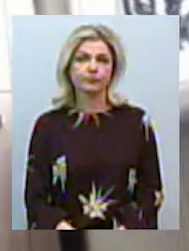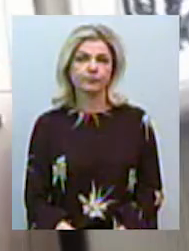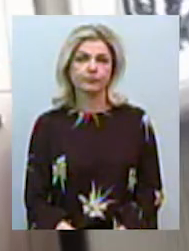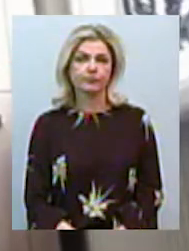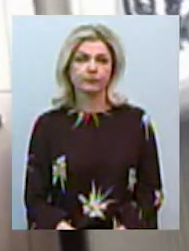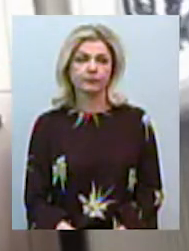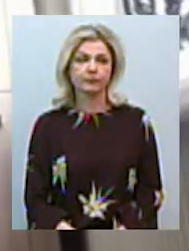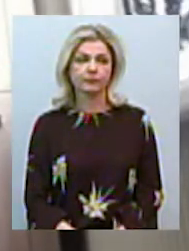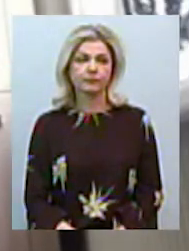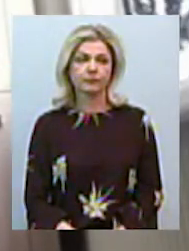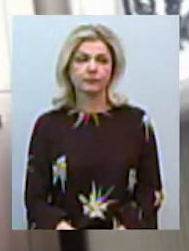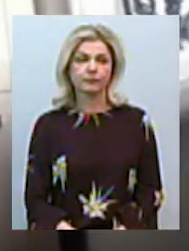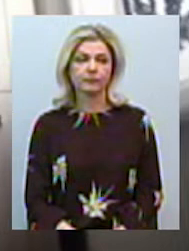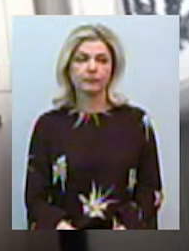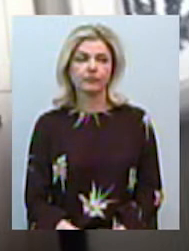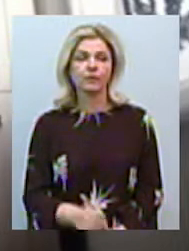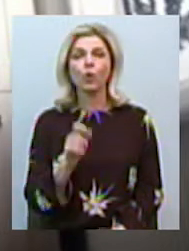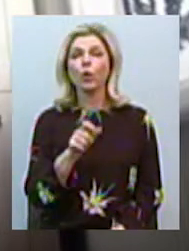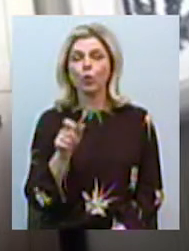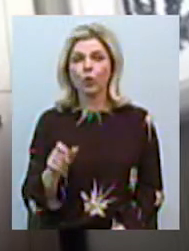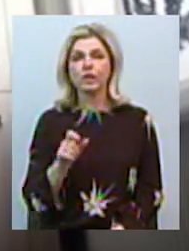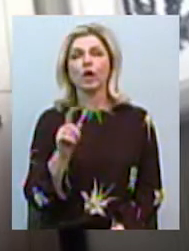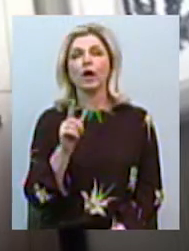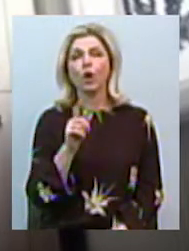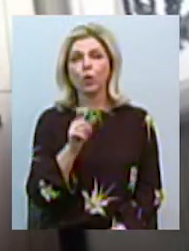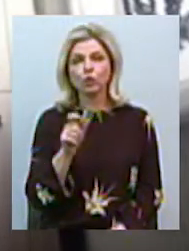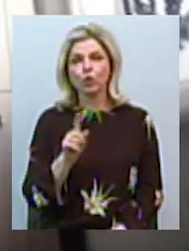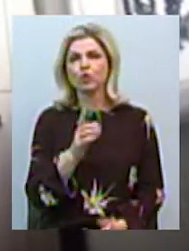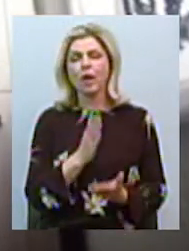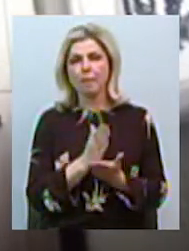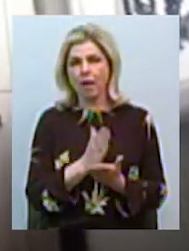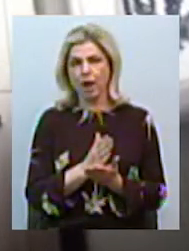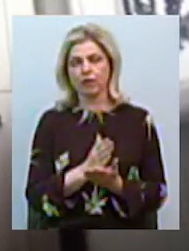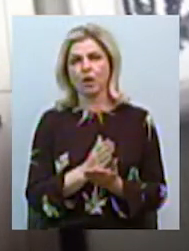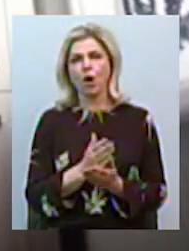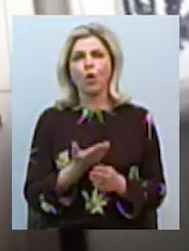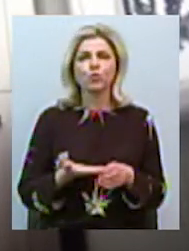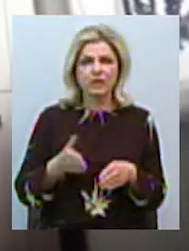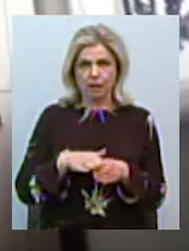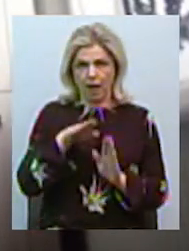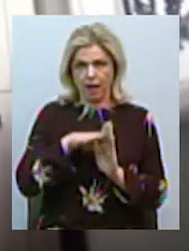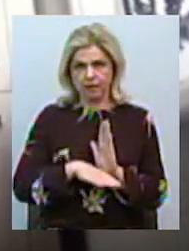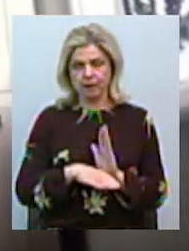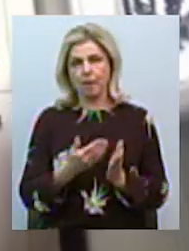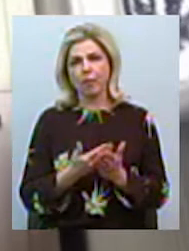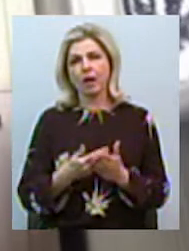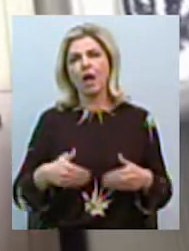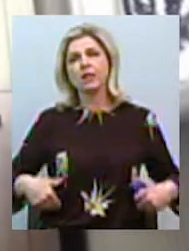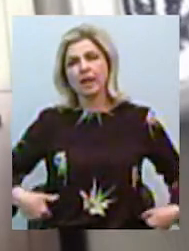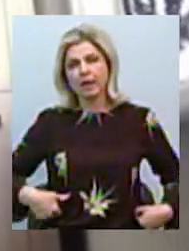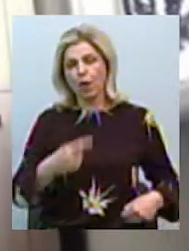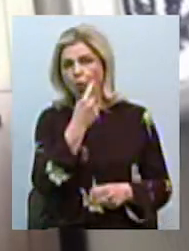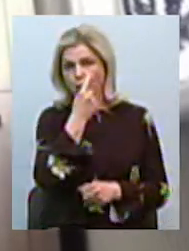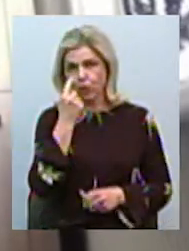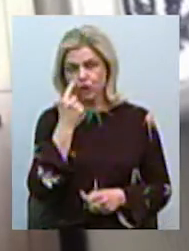Це люди з некомпенсованим цукровим діабетом, які мають якісь ускладнення вже, так? Нирки, очі,